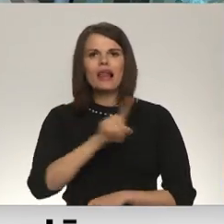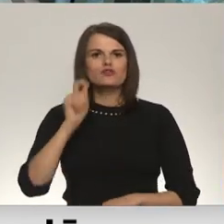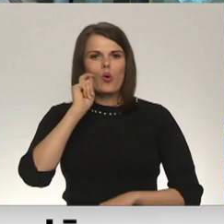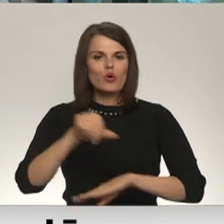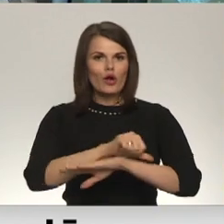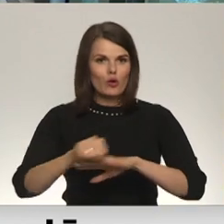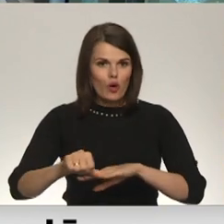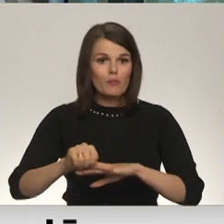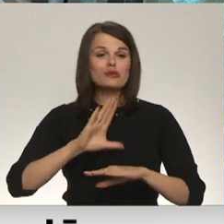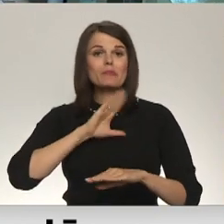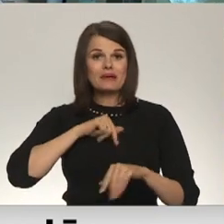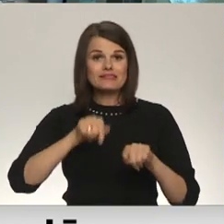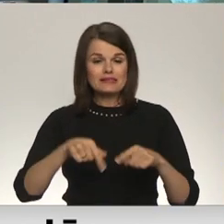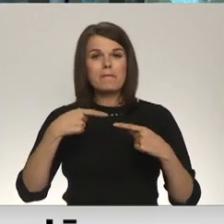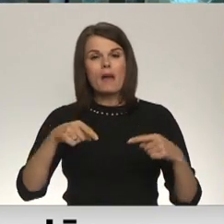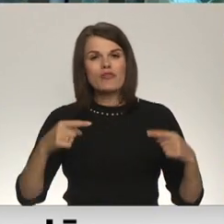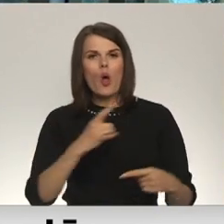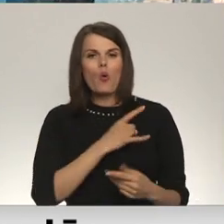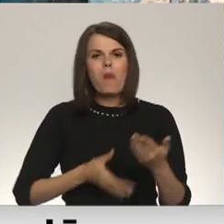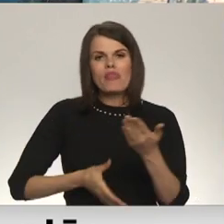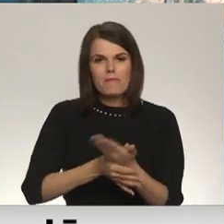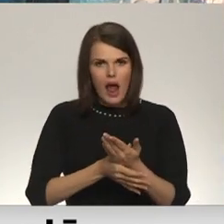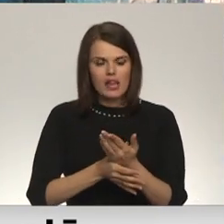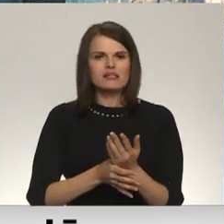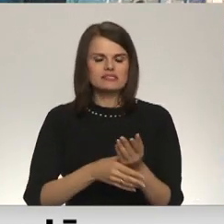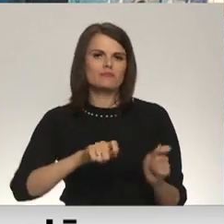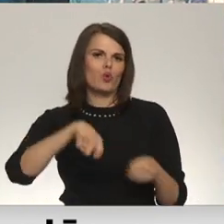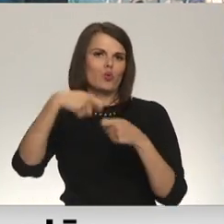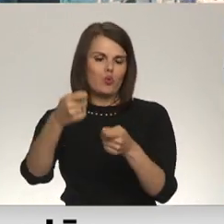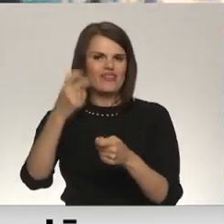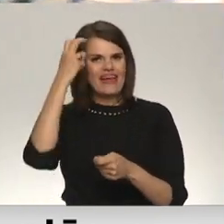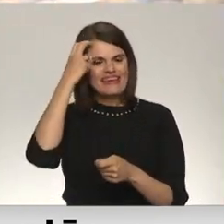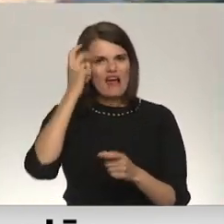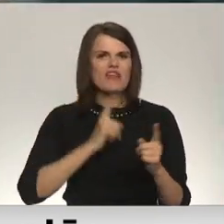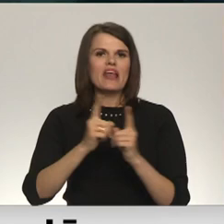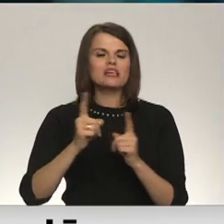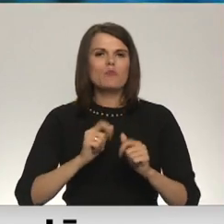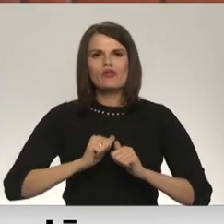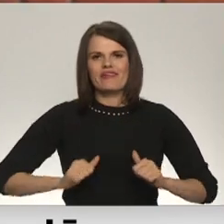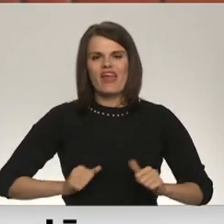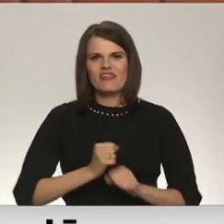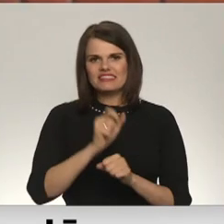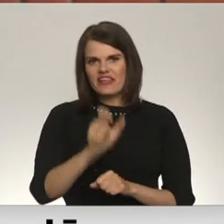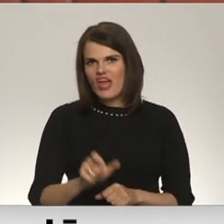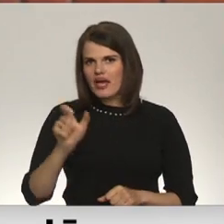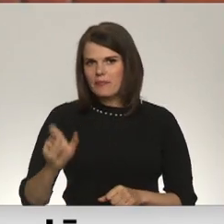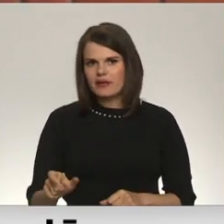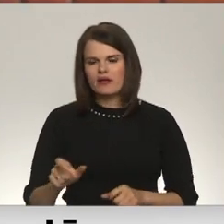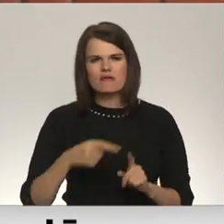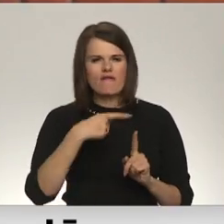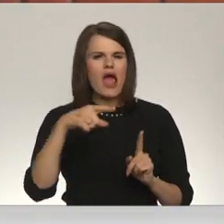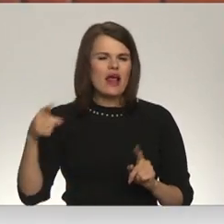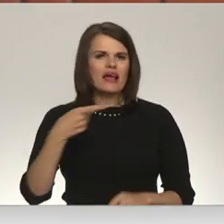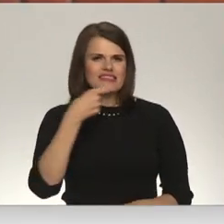transporta līdzakļus ar tajos ievietoto humano palīdzību pārņems Kīvas transporta dienesta darbinieki. Vairākas simti